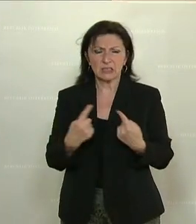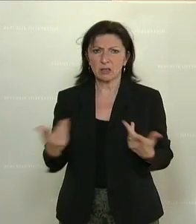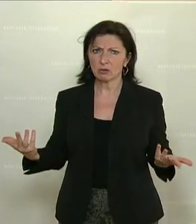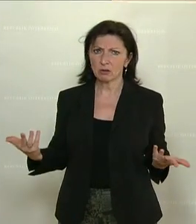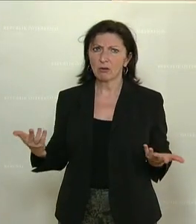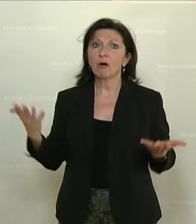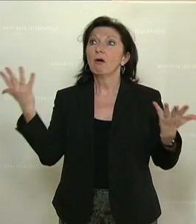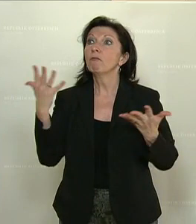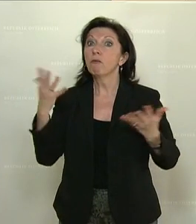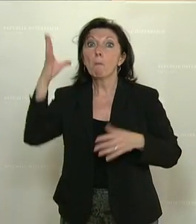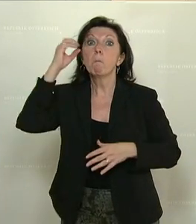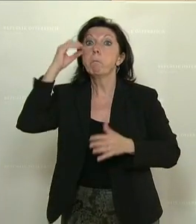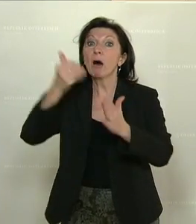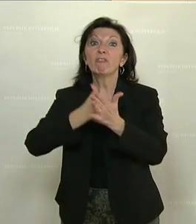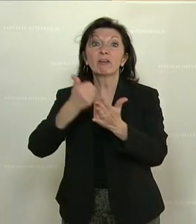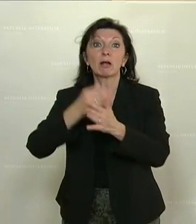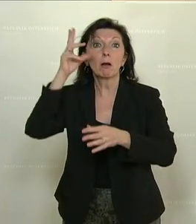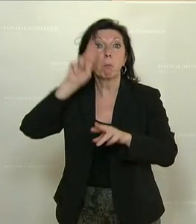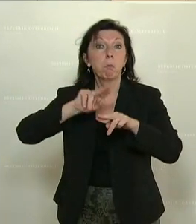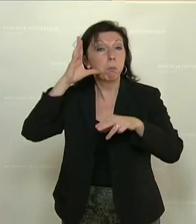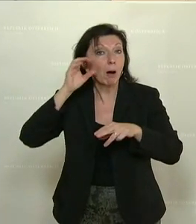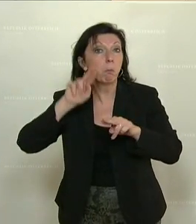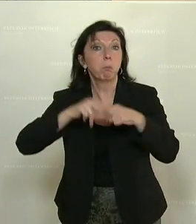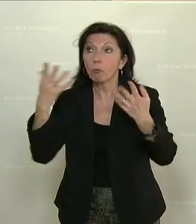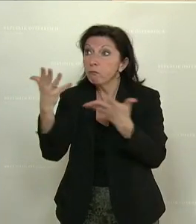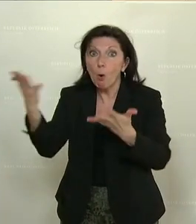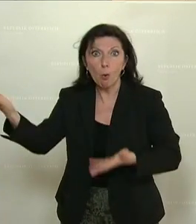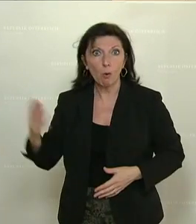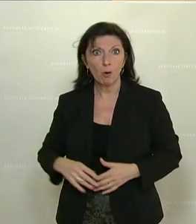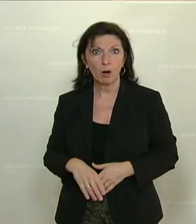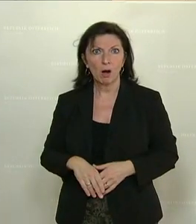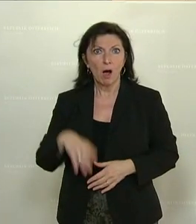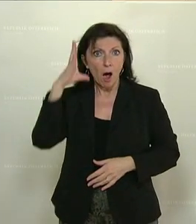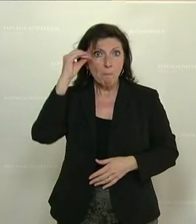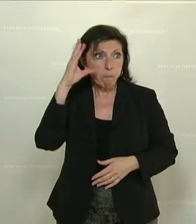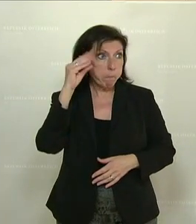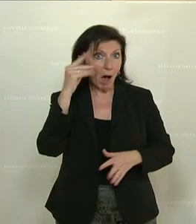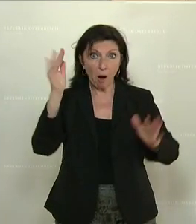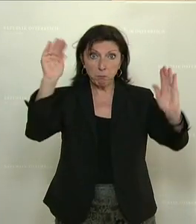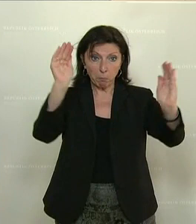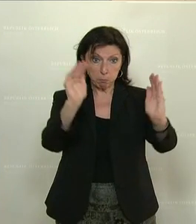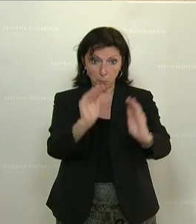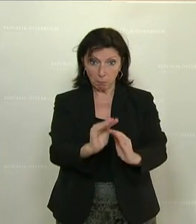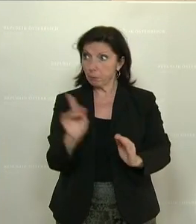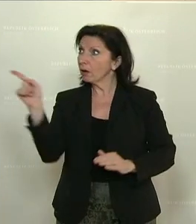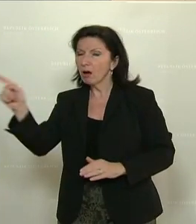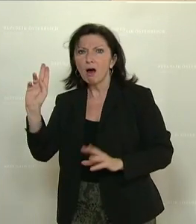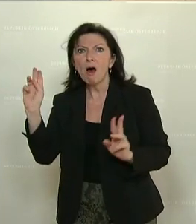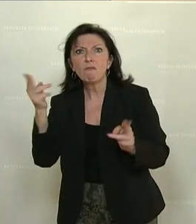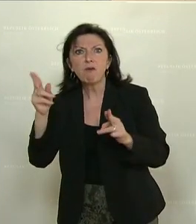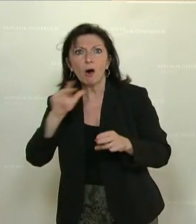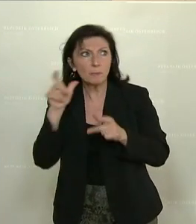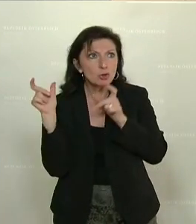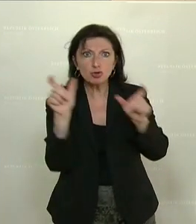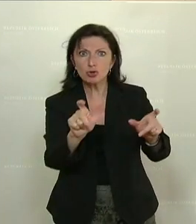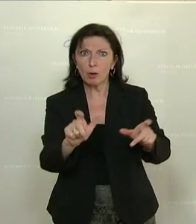selbsternannten Bauernvertreter des Bauernbundes? Warum stoppen Sie das Bauernsterben nicht? Warum verlassen Sie nicht endlich